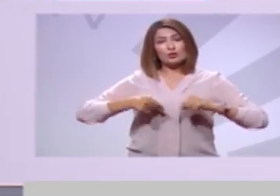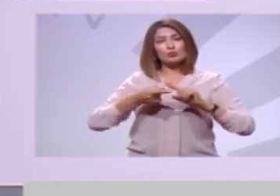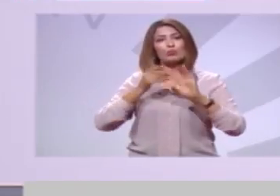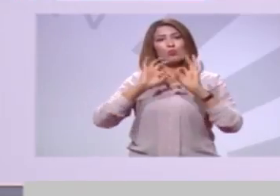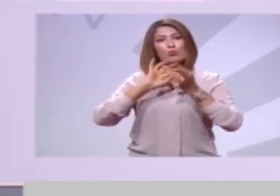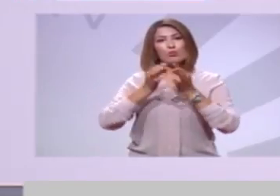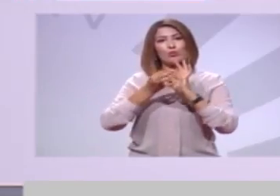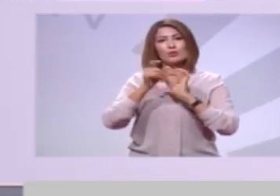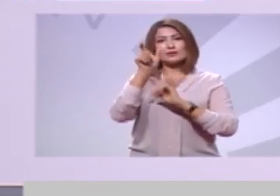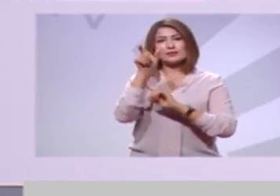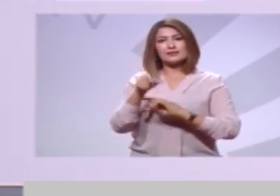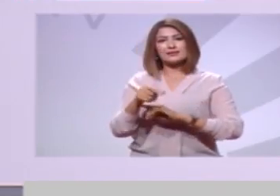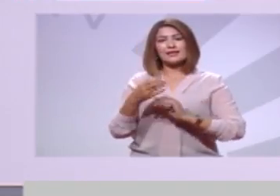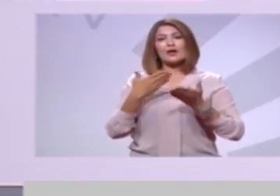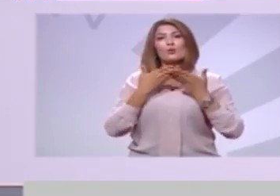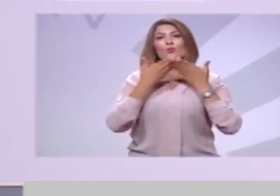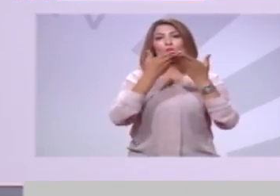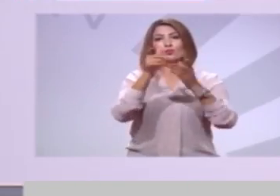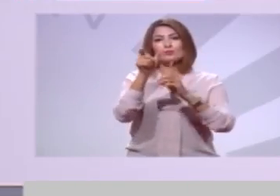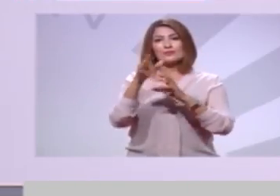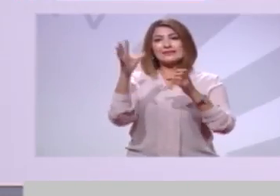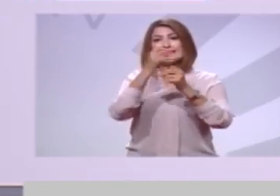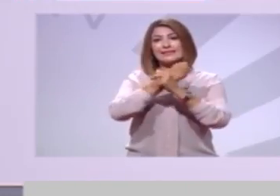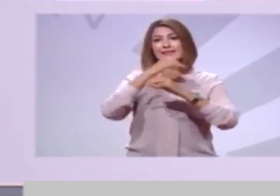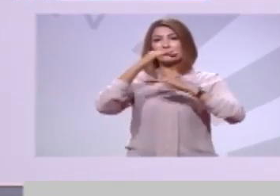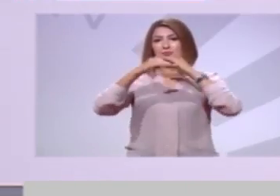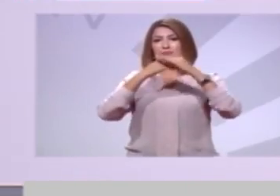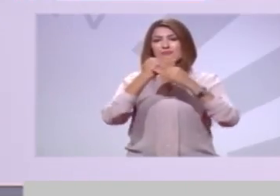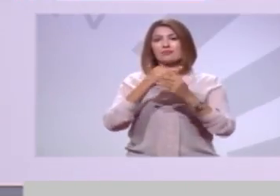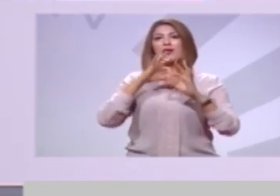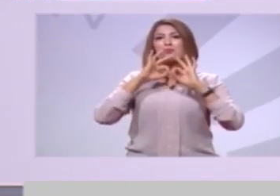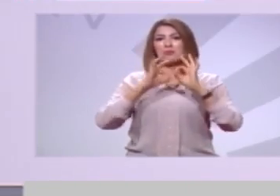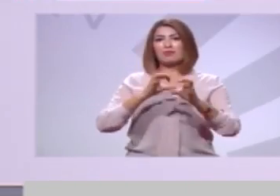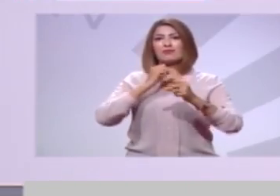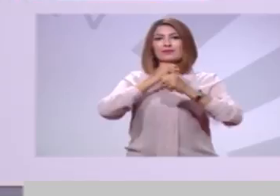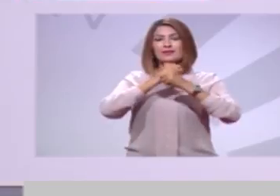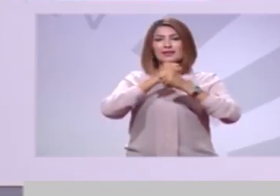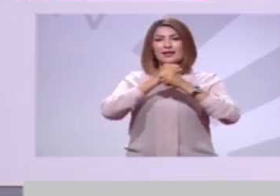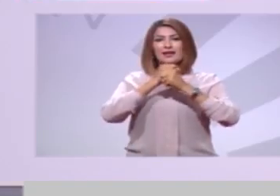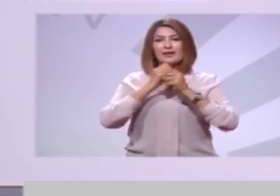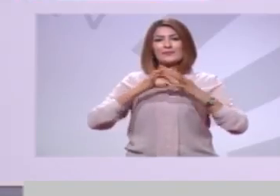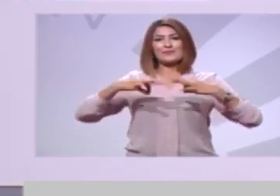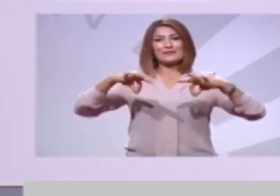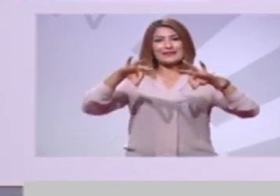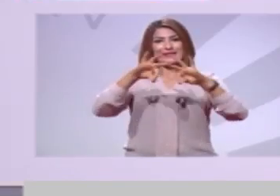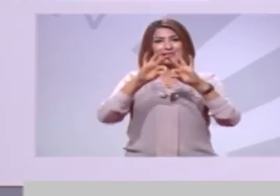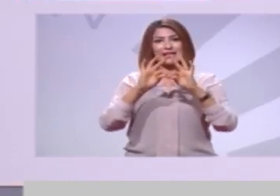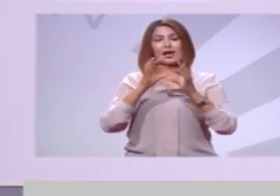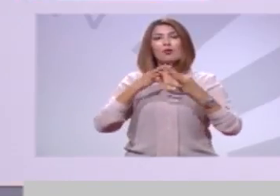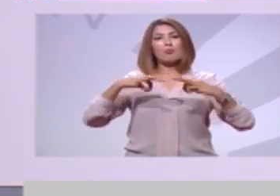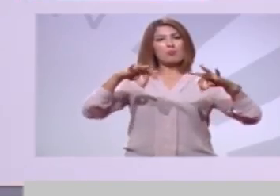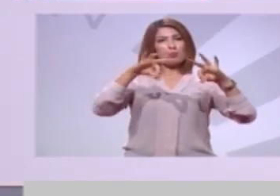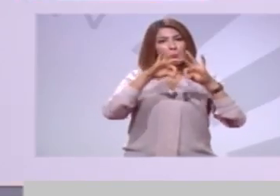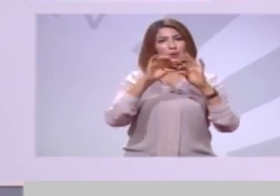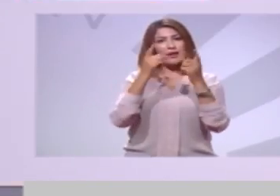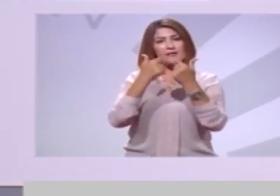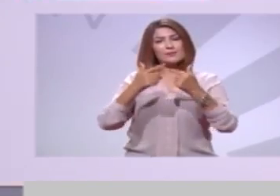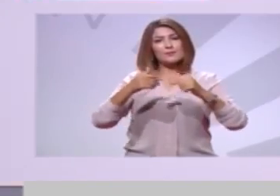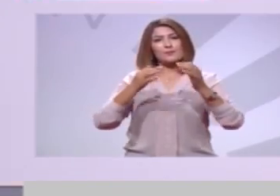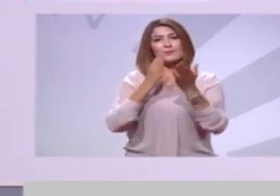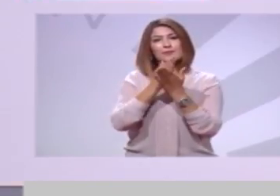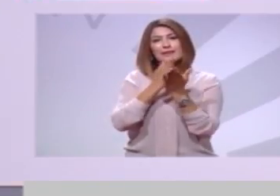ونساعدوهم في تحسين نتائج إيجابية وكذلك للعمل على إحداث ملاعب الأحياء في كل مكان